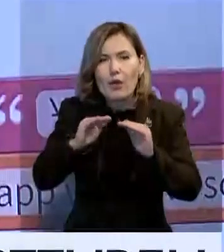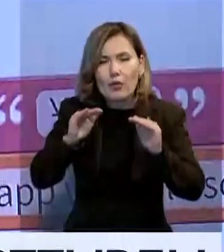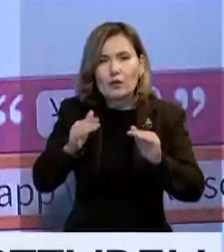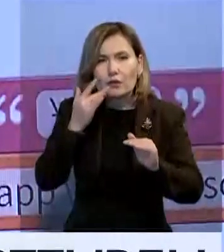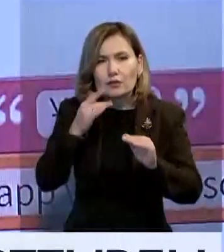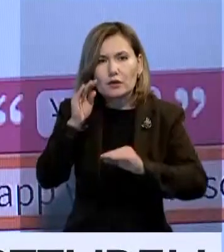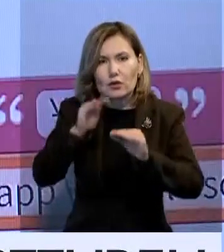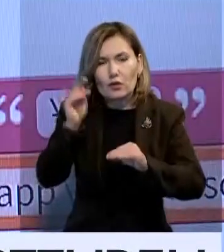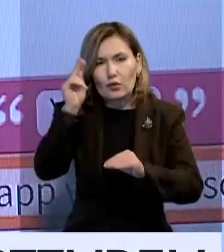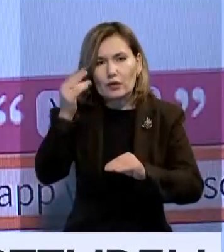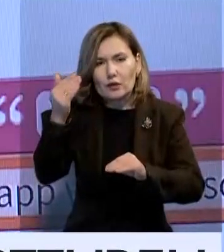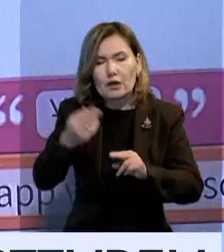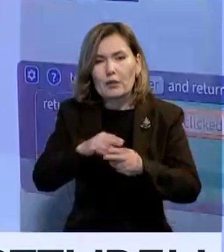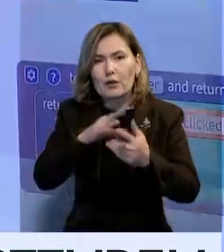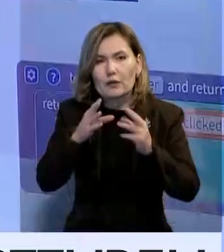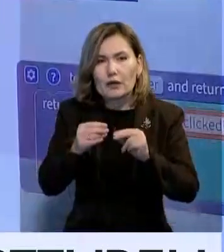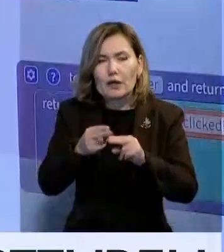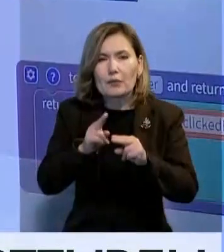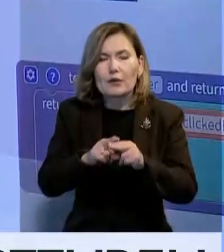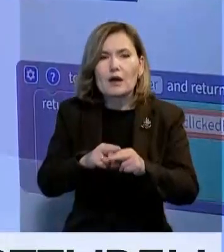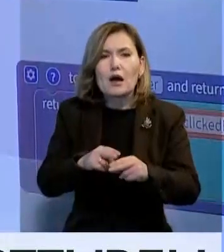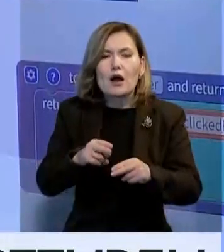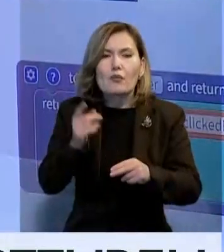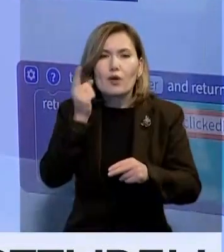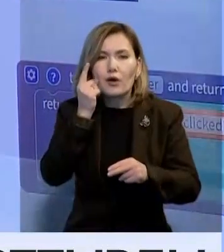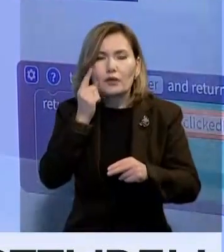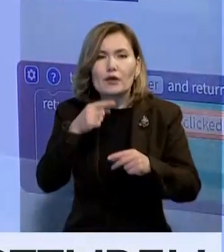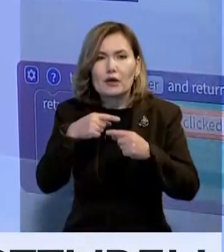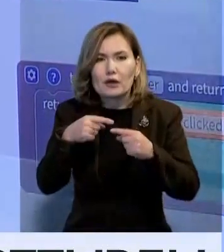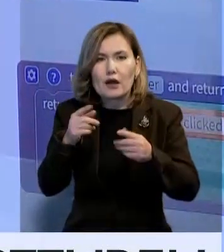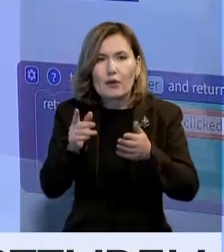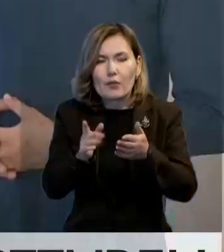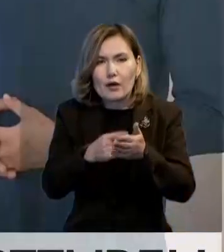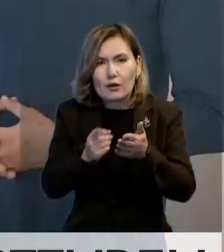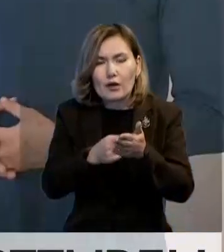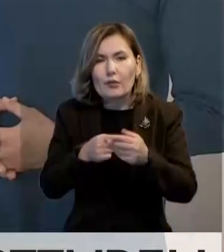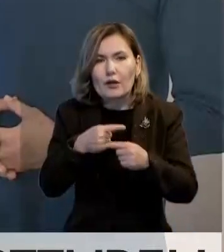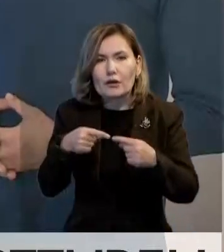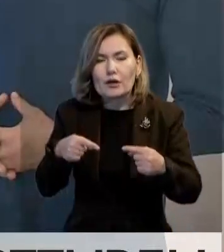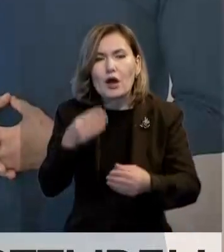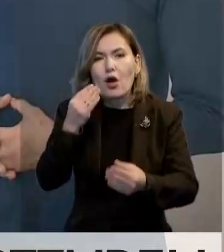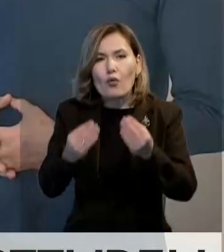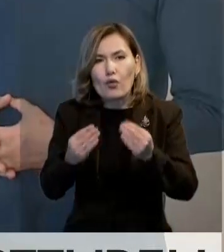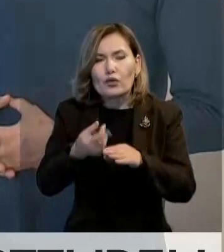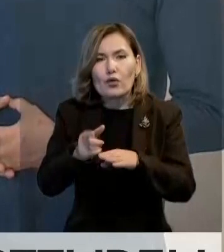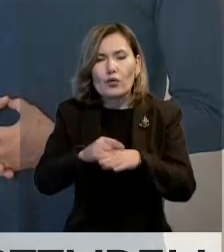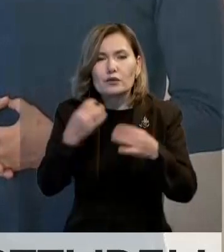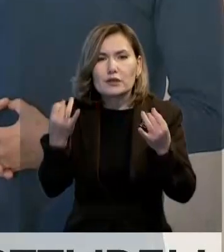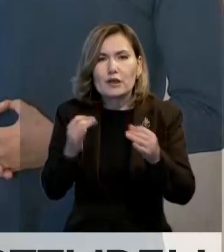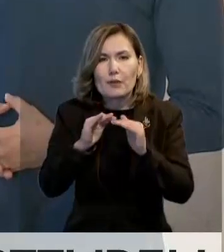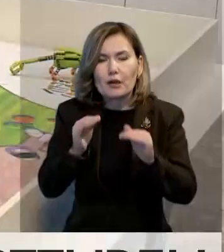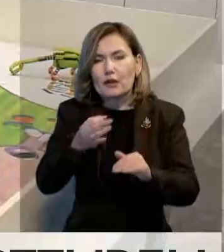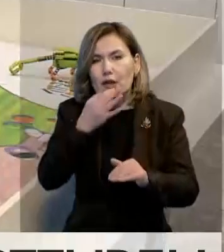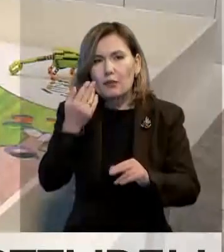Жас өзкінің танымын кенгейтетін мобилді қосымша әзірлеп шығарған әділ серіктің сеттерлік ойыны балалар арасында қазір кенг тарап